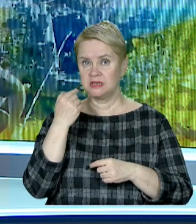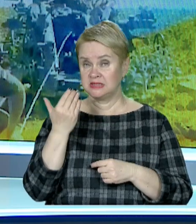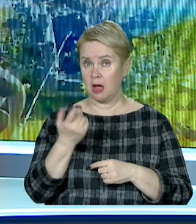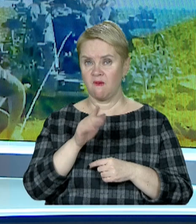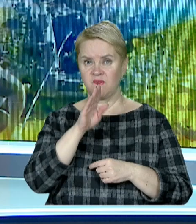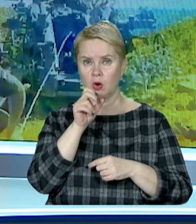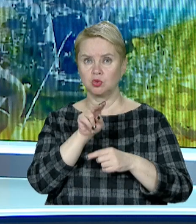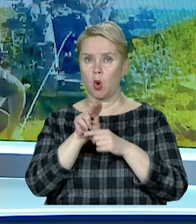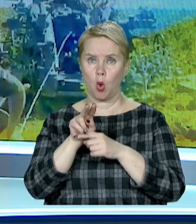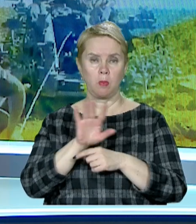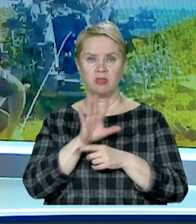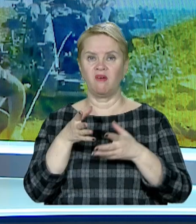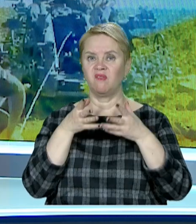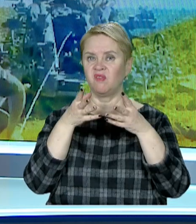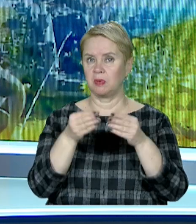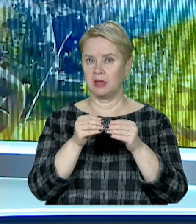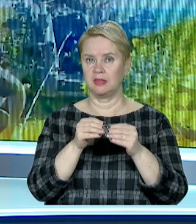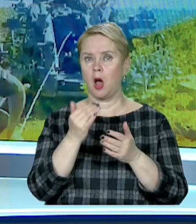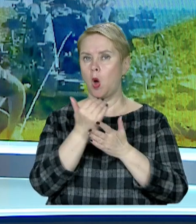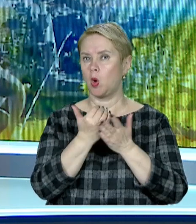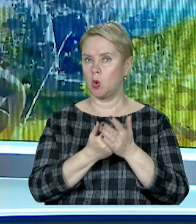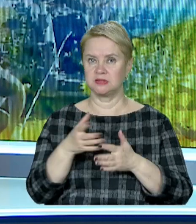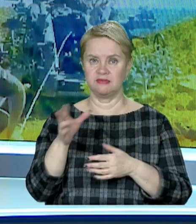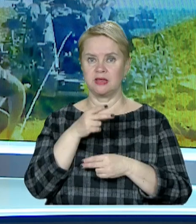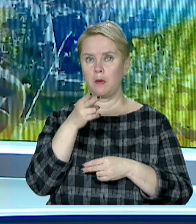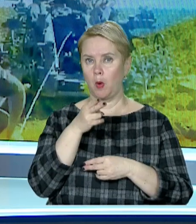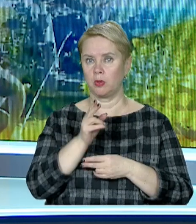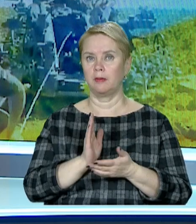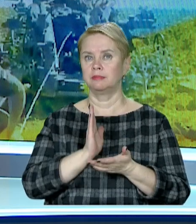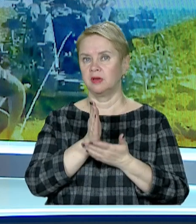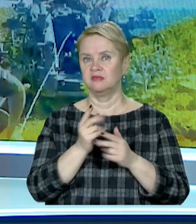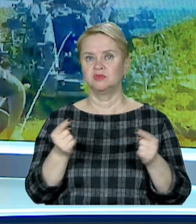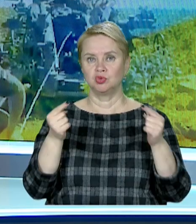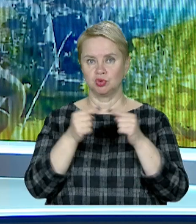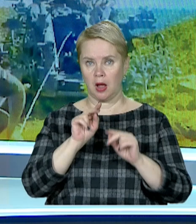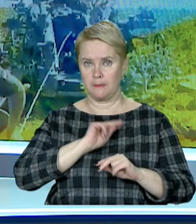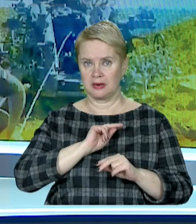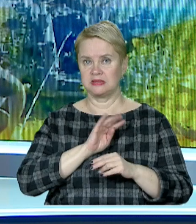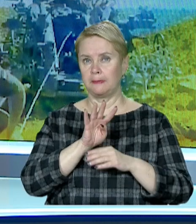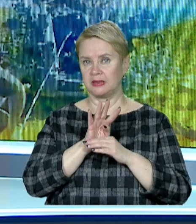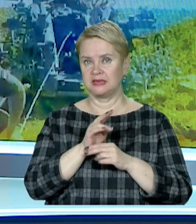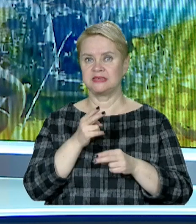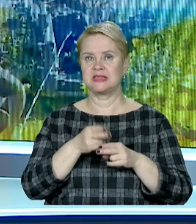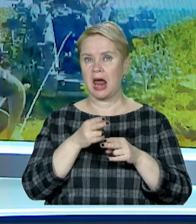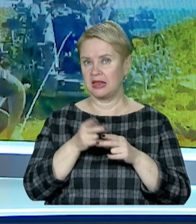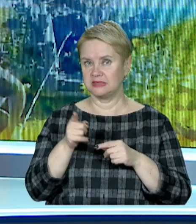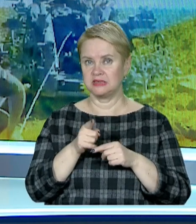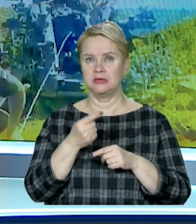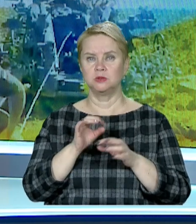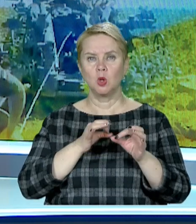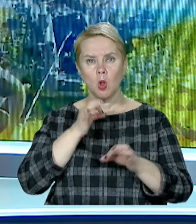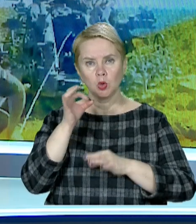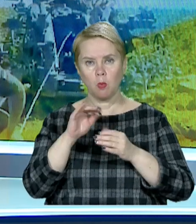Аби ворожі обстріли не вплинули на розклад, а усі потяги приходили вчасно, працівники Придніпровської залізниці буквально